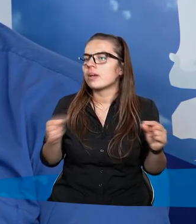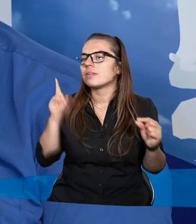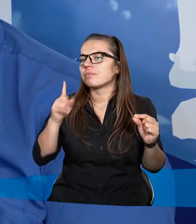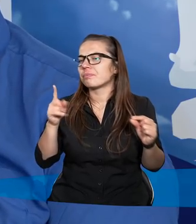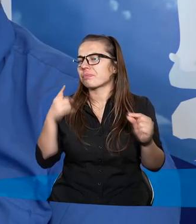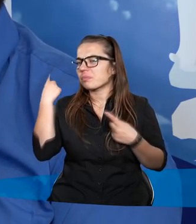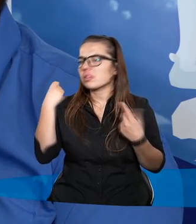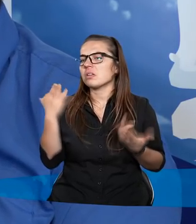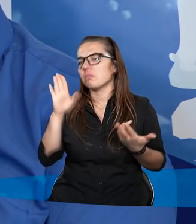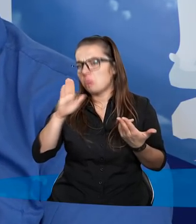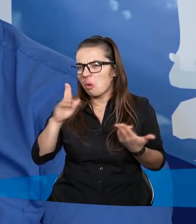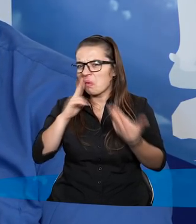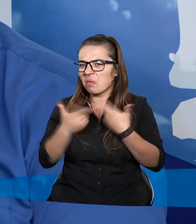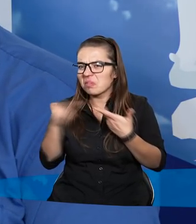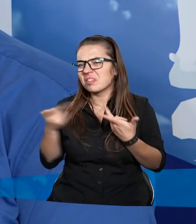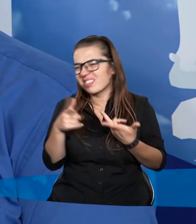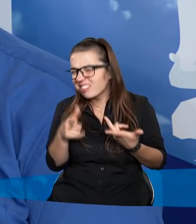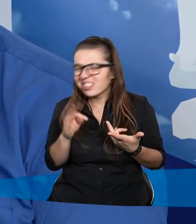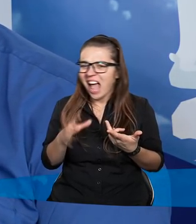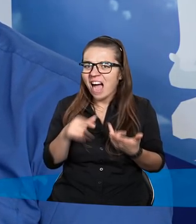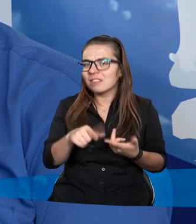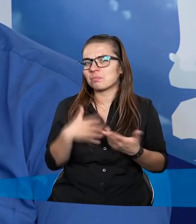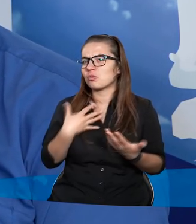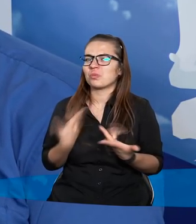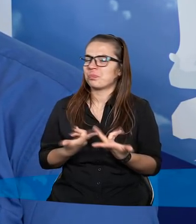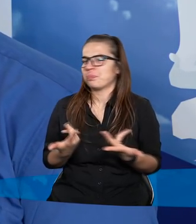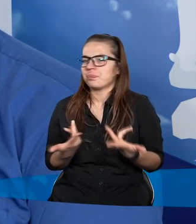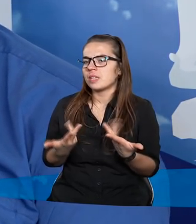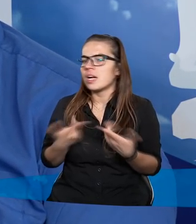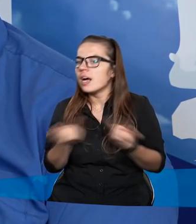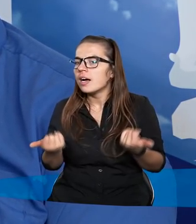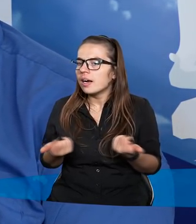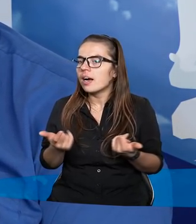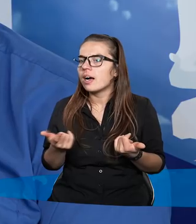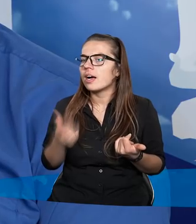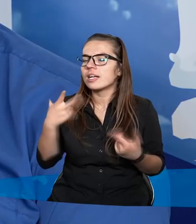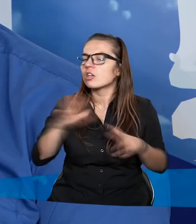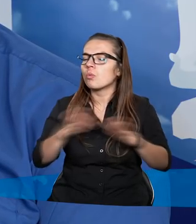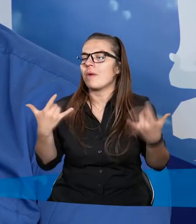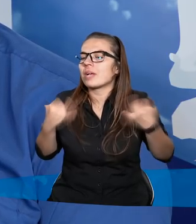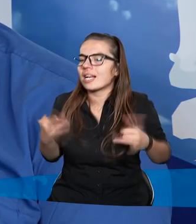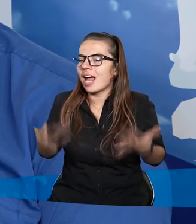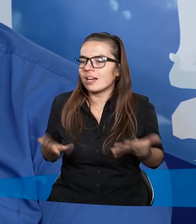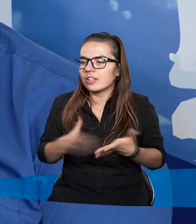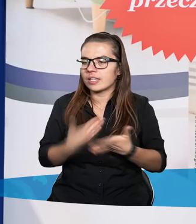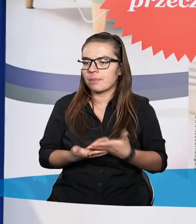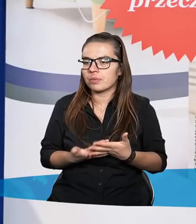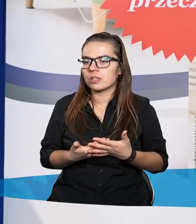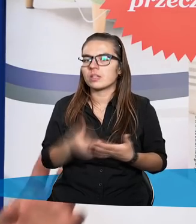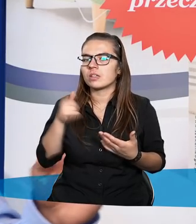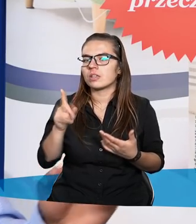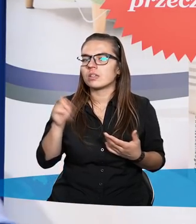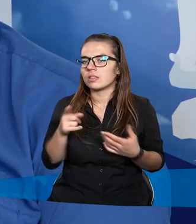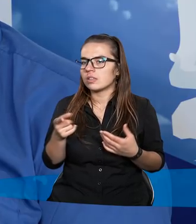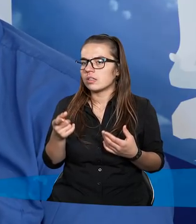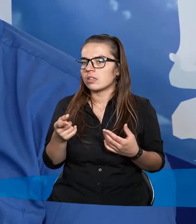Czasem mówimy, Boże, to Ty odpowiedz mi w taki konkretny sposób, a Bóg odpowiada zupełnie inaczej. Mogę